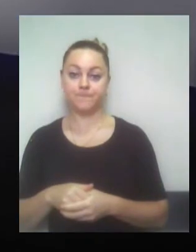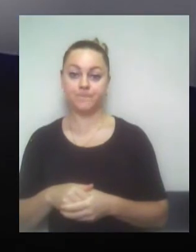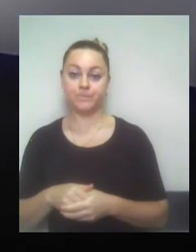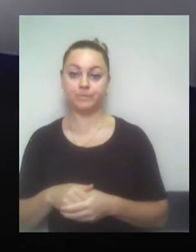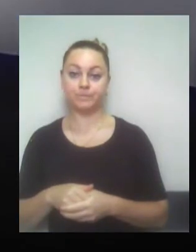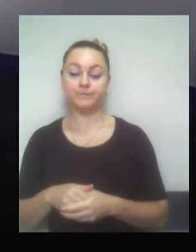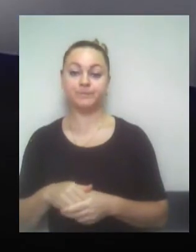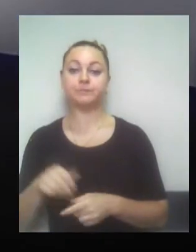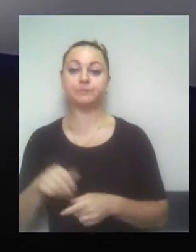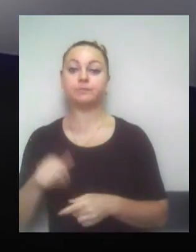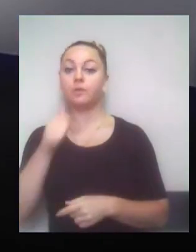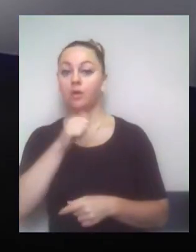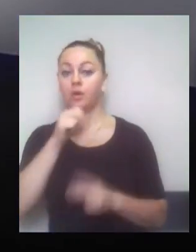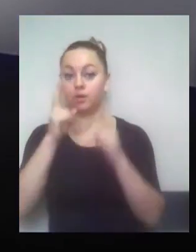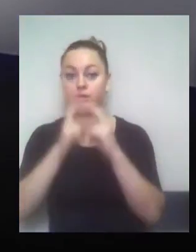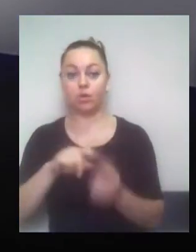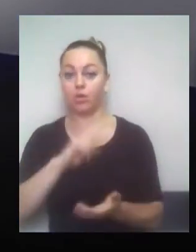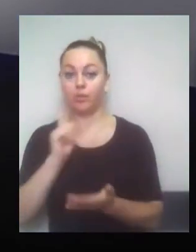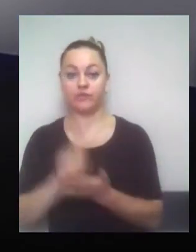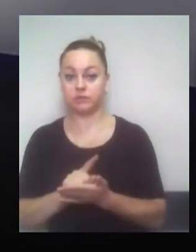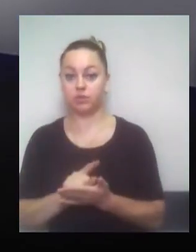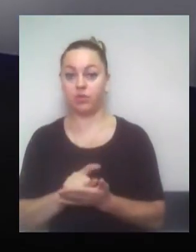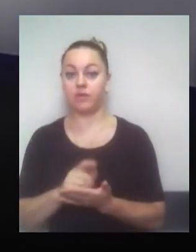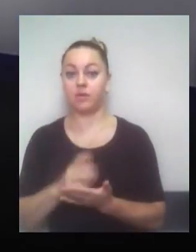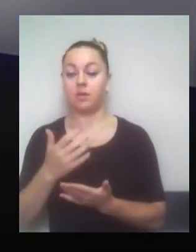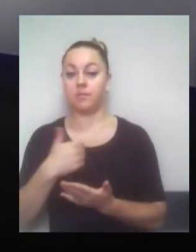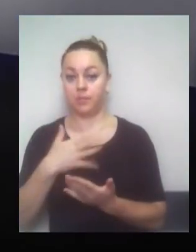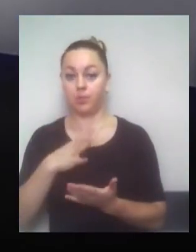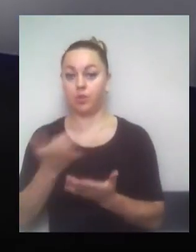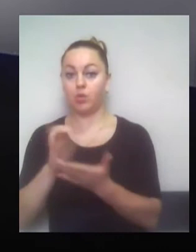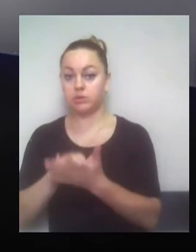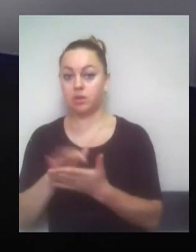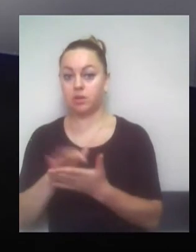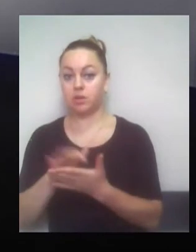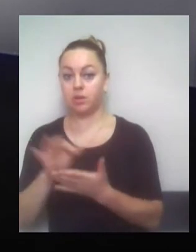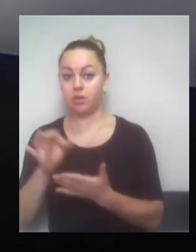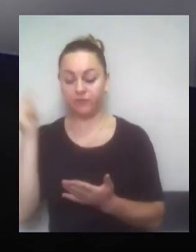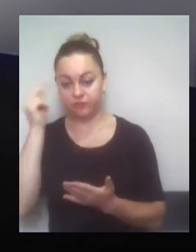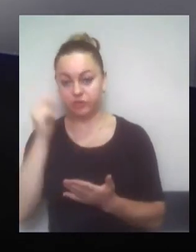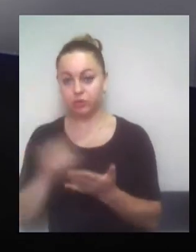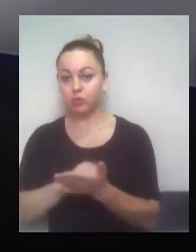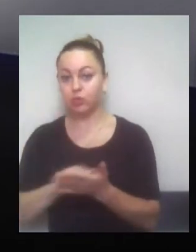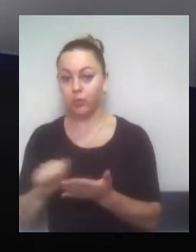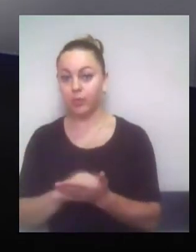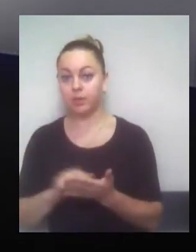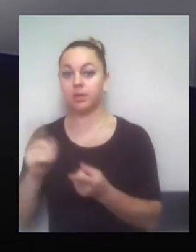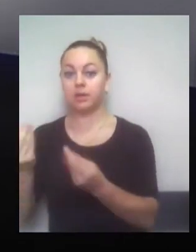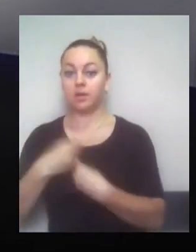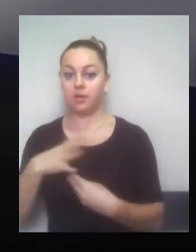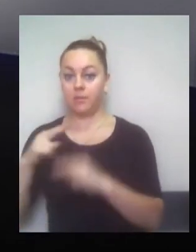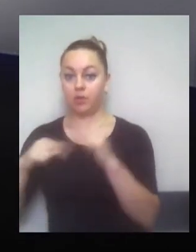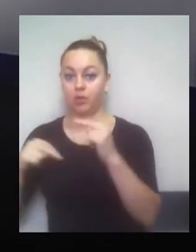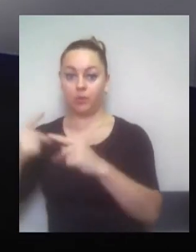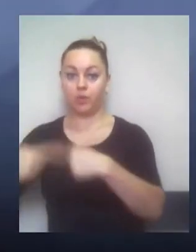'язкове. Ми наразі ознайомлюємося з даними документами, які надав забудовник. Це три томи справи стосовно проєктної документації,